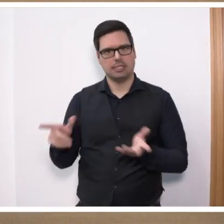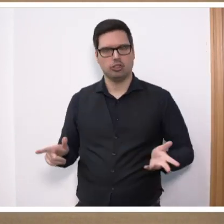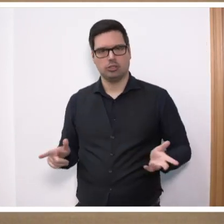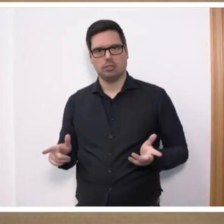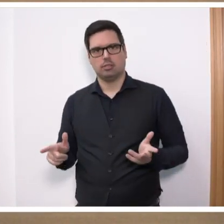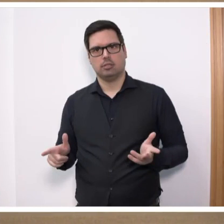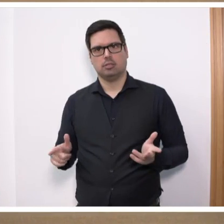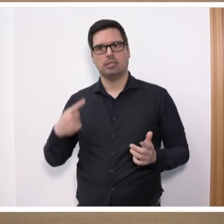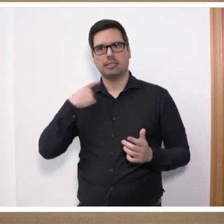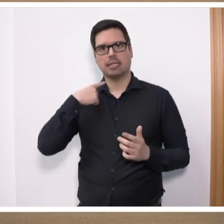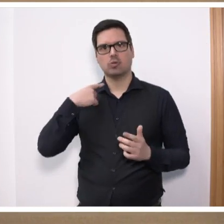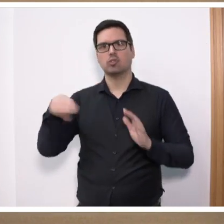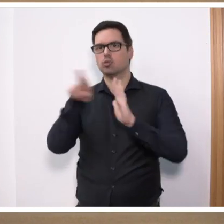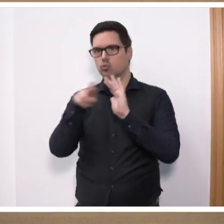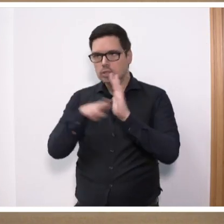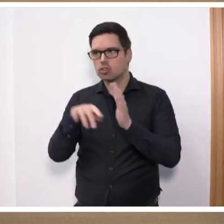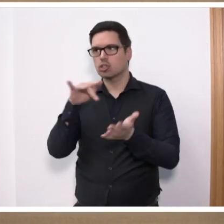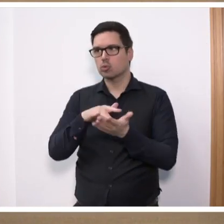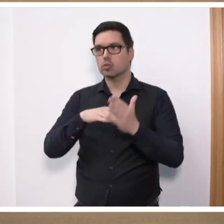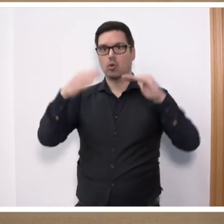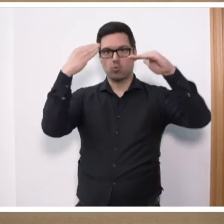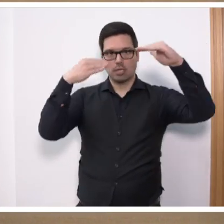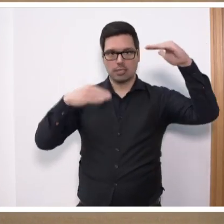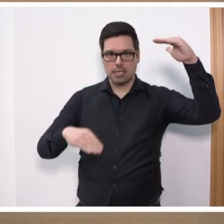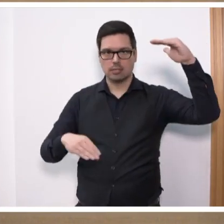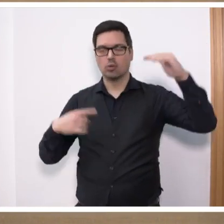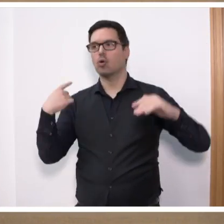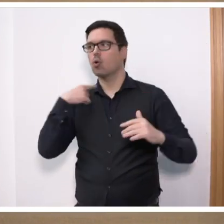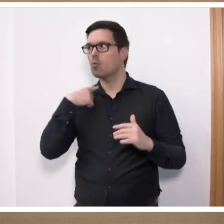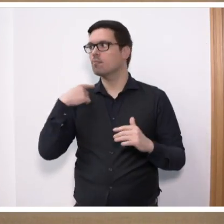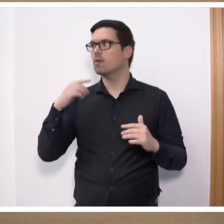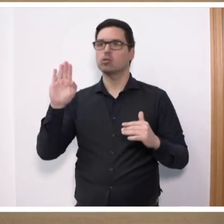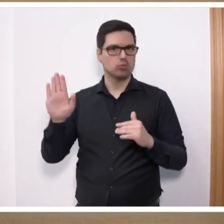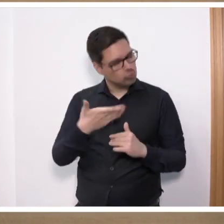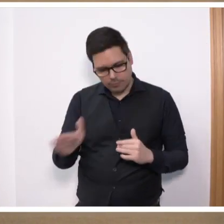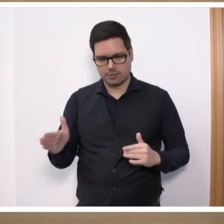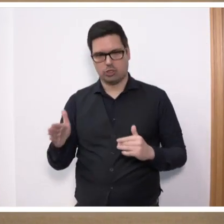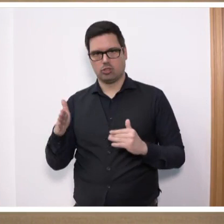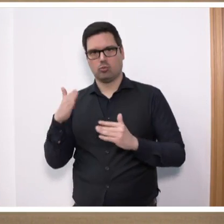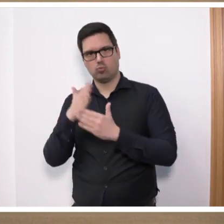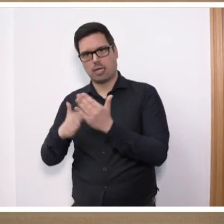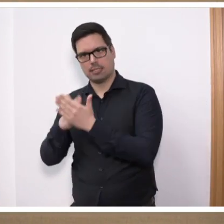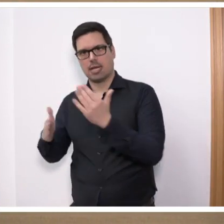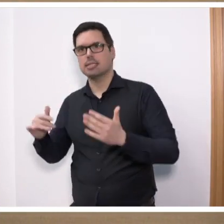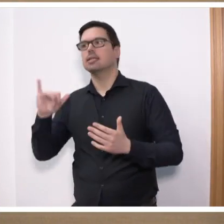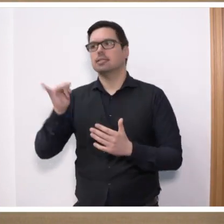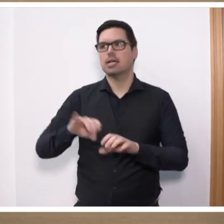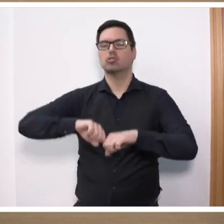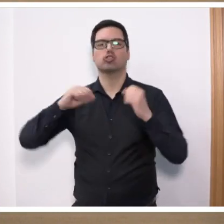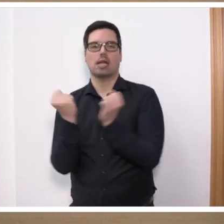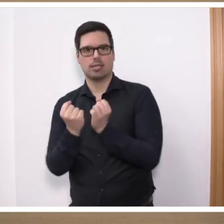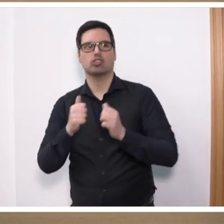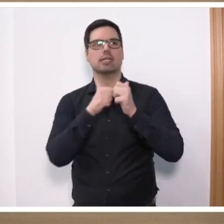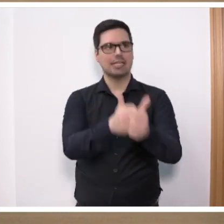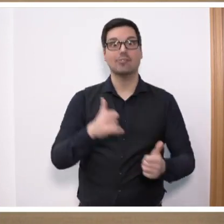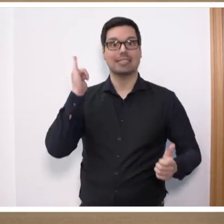Täter müssen aus juristischen Gründen unterteilt werden. Opfer dürfen nicht unterteilt werden. Ja zu staatlichen Hilfen für Opfer und deren